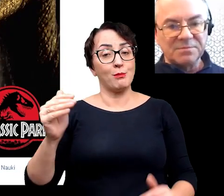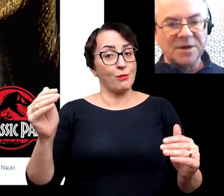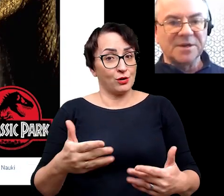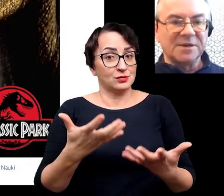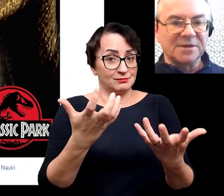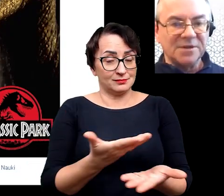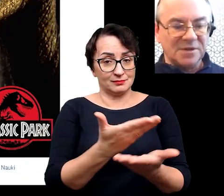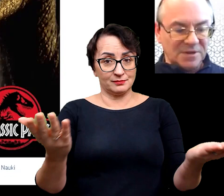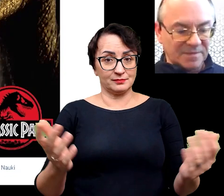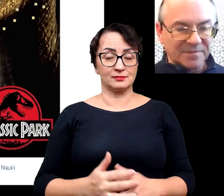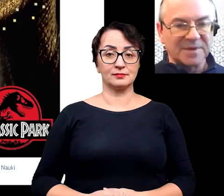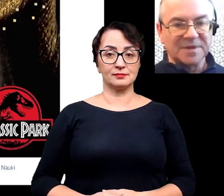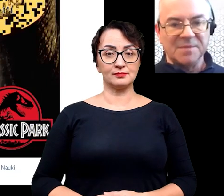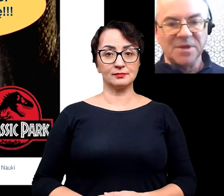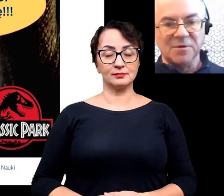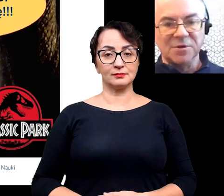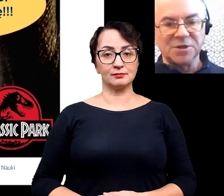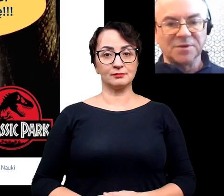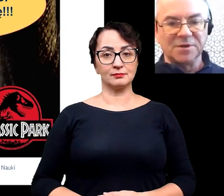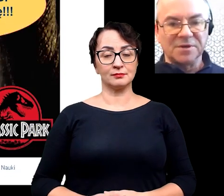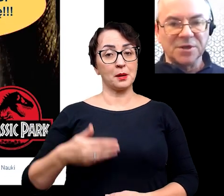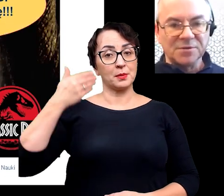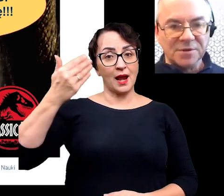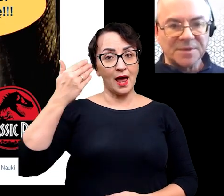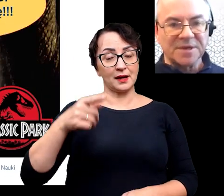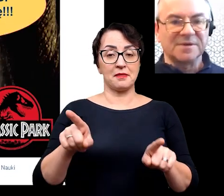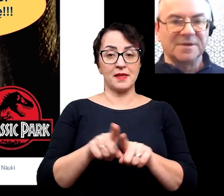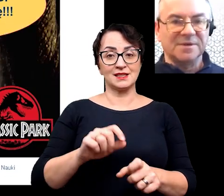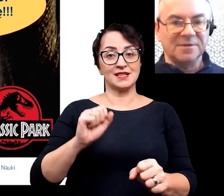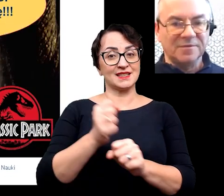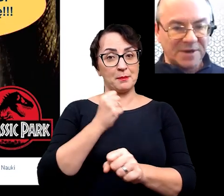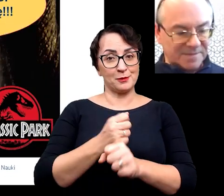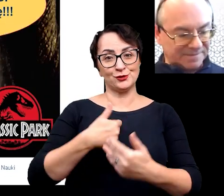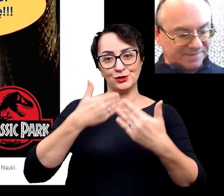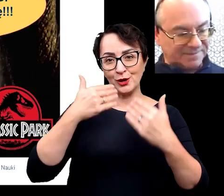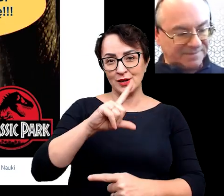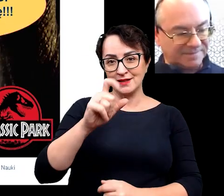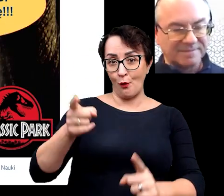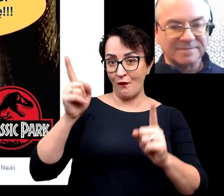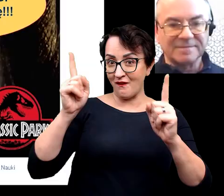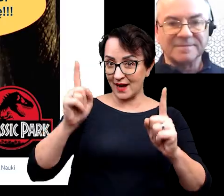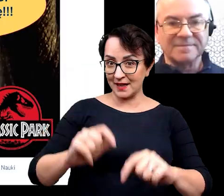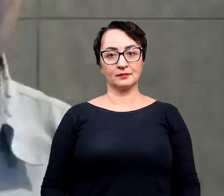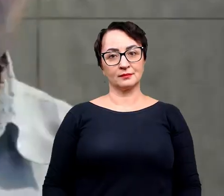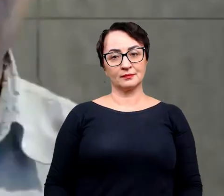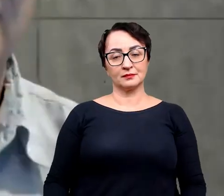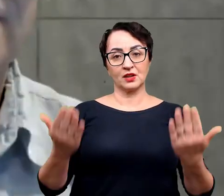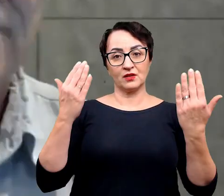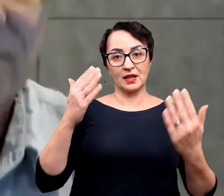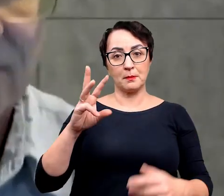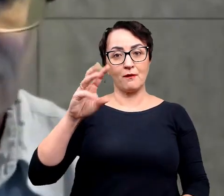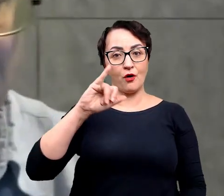Także prelegent i skamieniałości tutaj dziękuję za uwagę. Dziękuję.